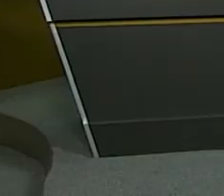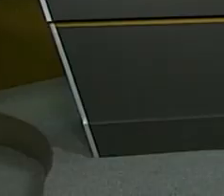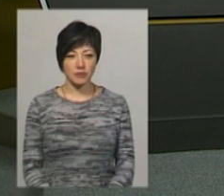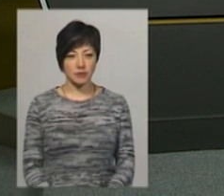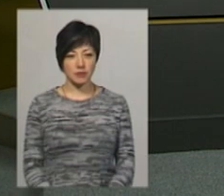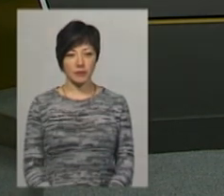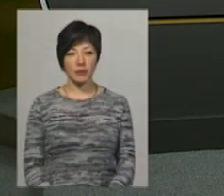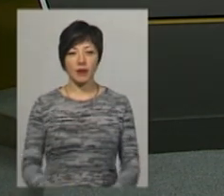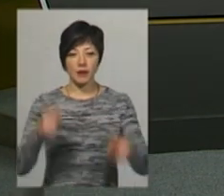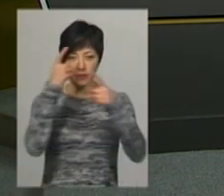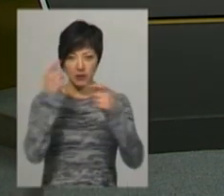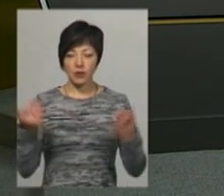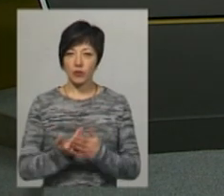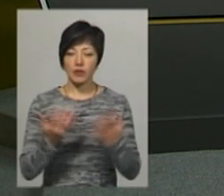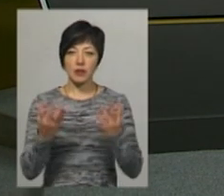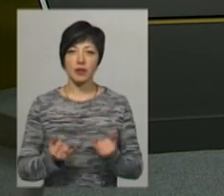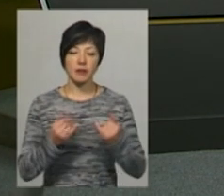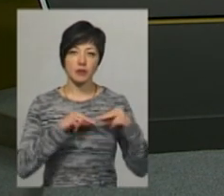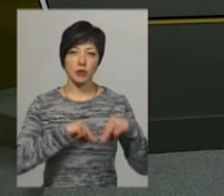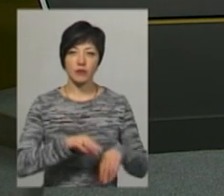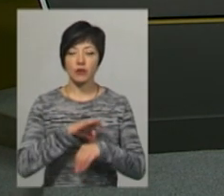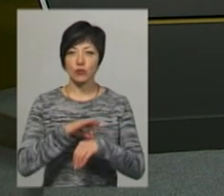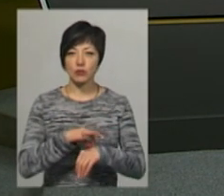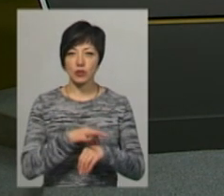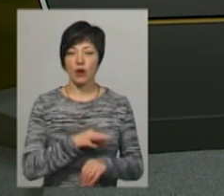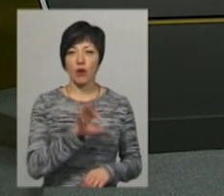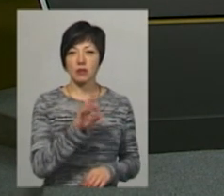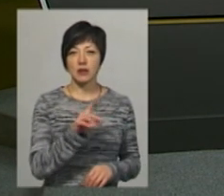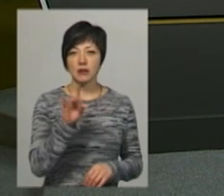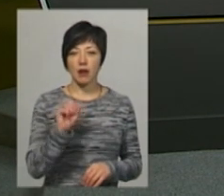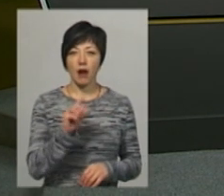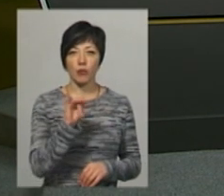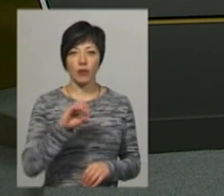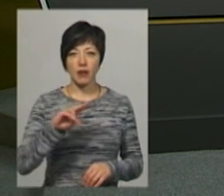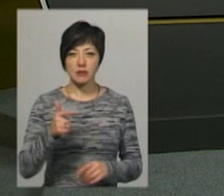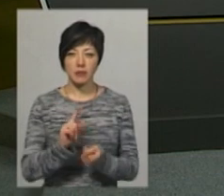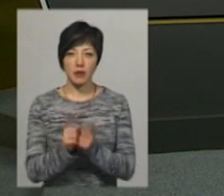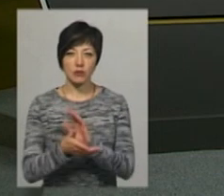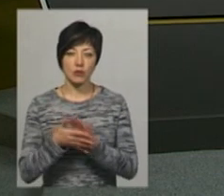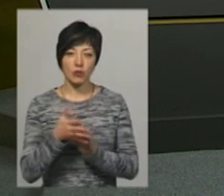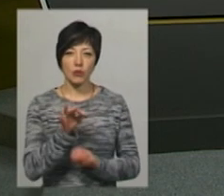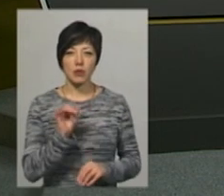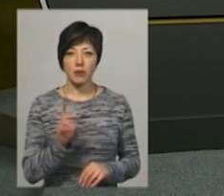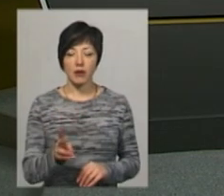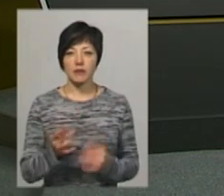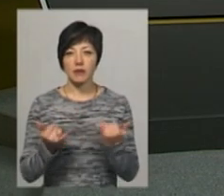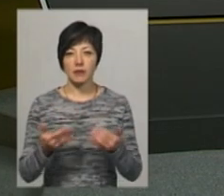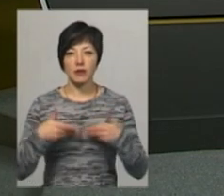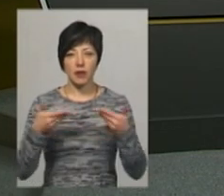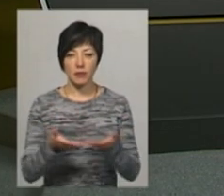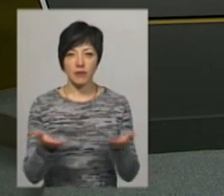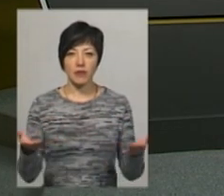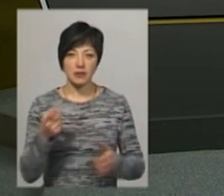В ефірі інформаційний випуск новин. У студії для вас працюють ведуча Олександра Карпунець, перекладна жестову мову Ольга Рибак. Вітаю.